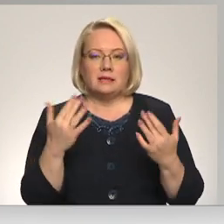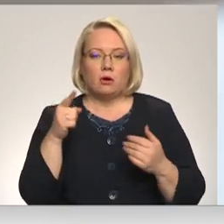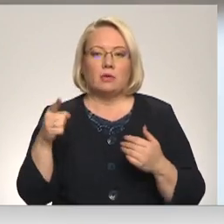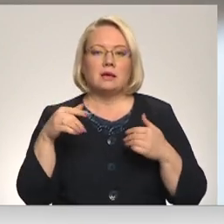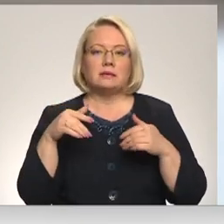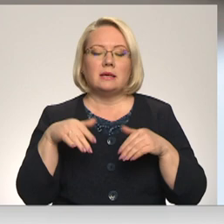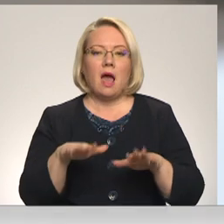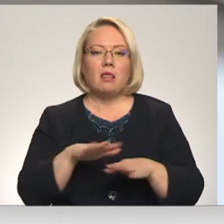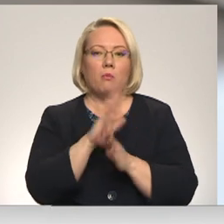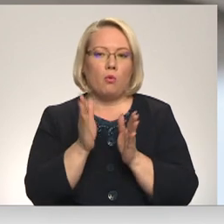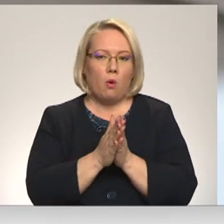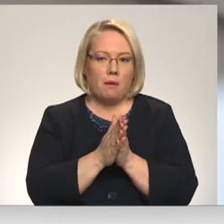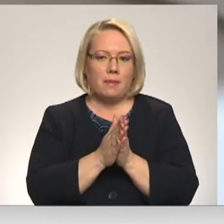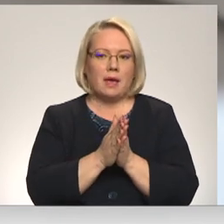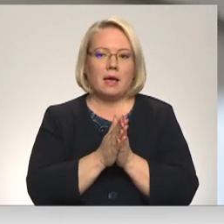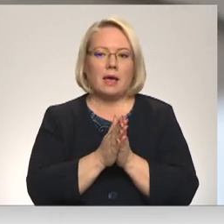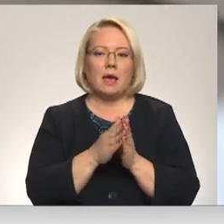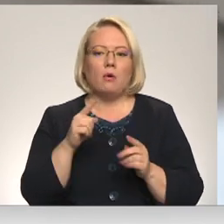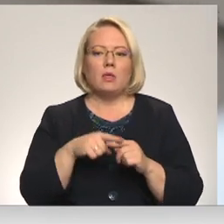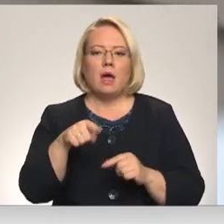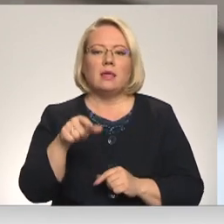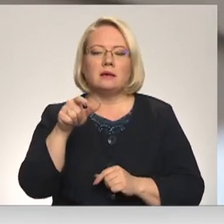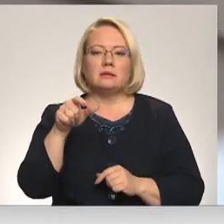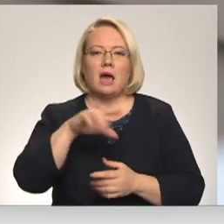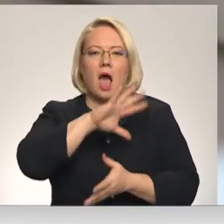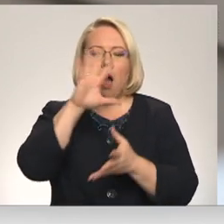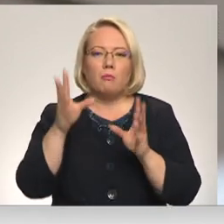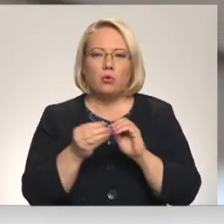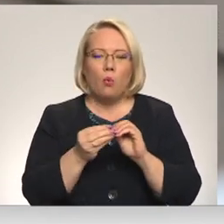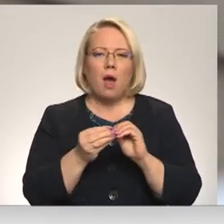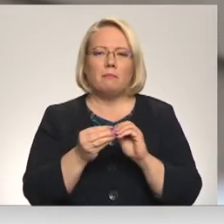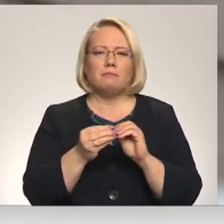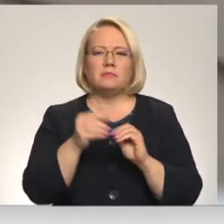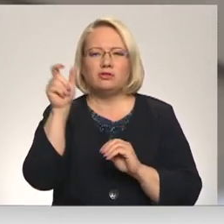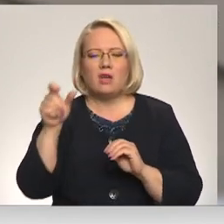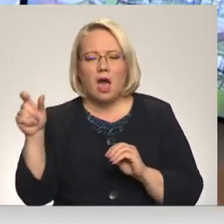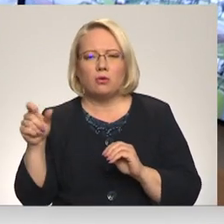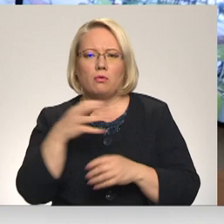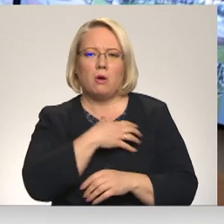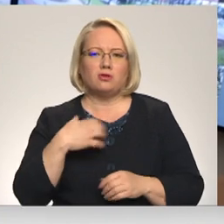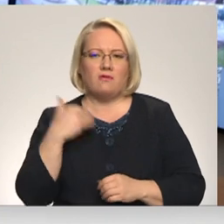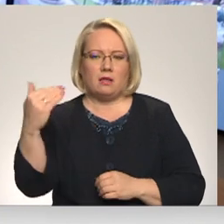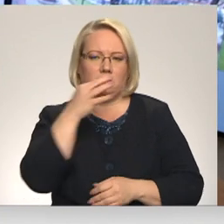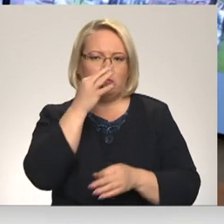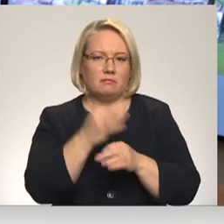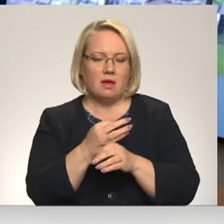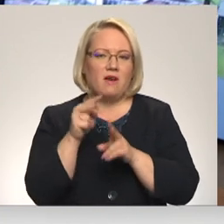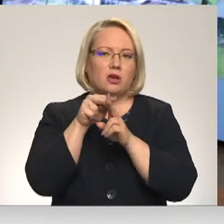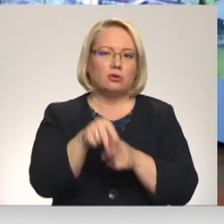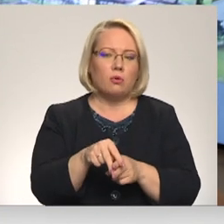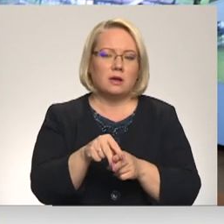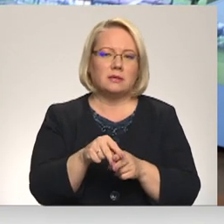kopsakarā. Štātu apjoms tā ir pašvaldības autnaumā kompetencija. Vai šīs noslodzes ir